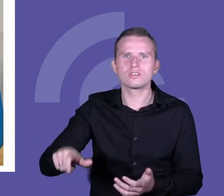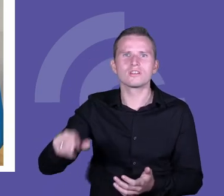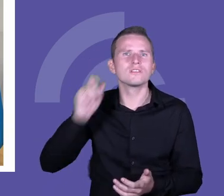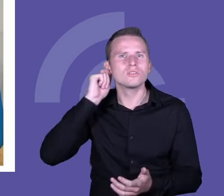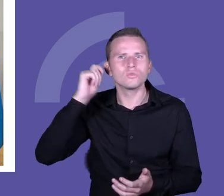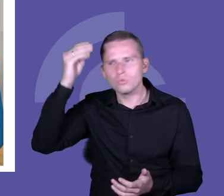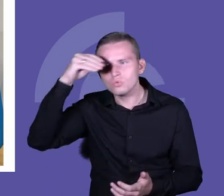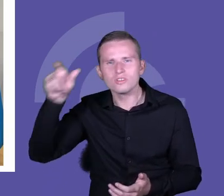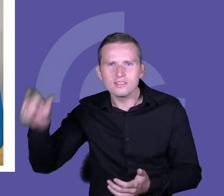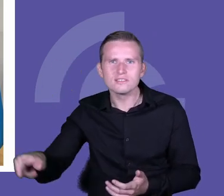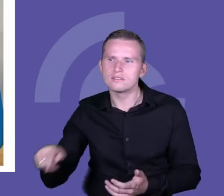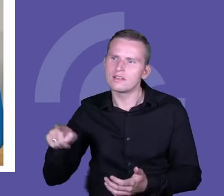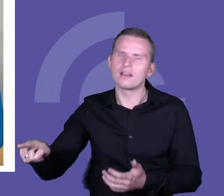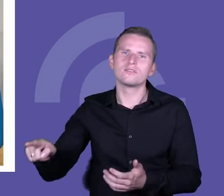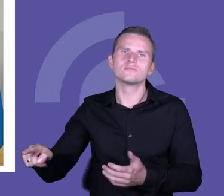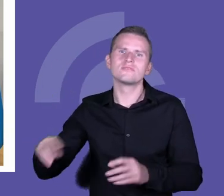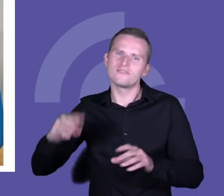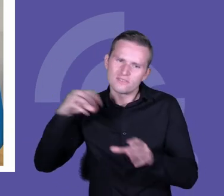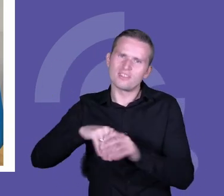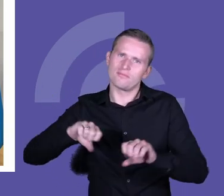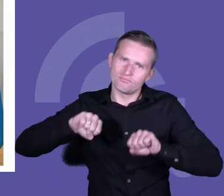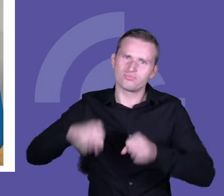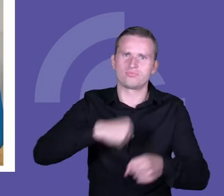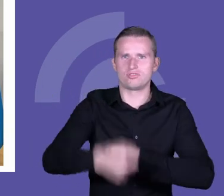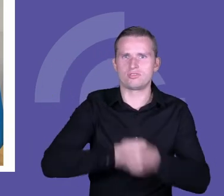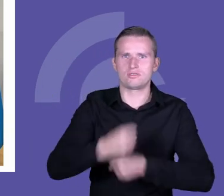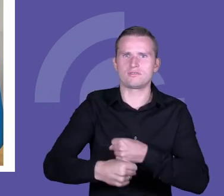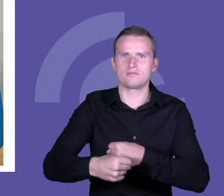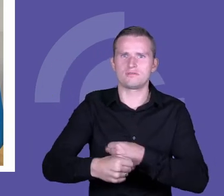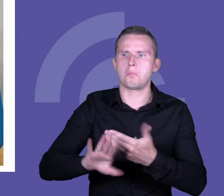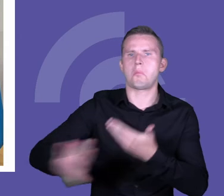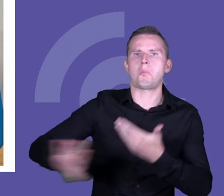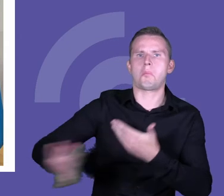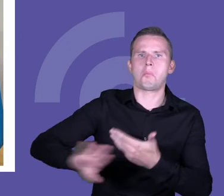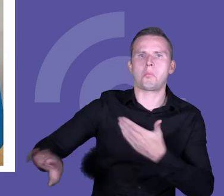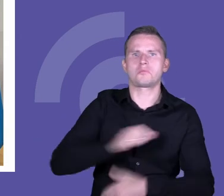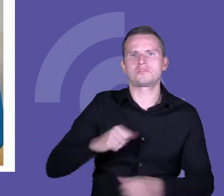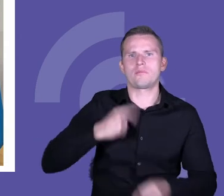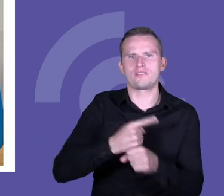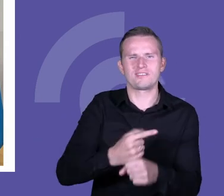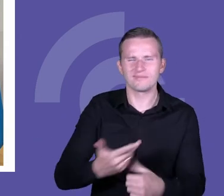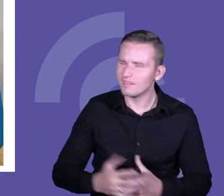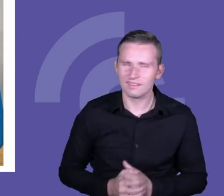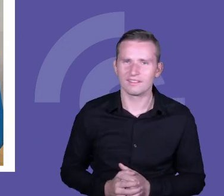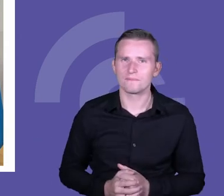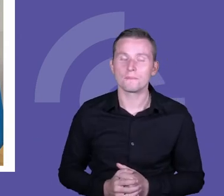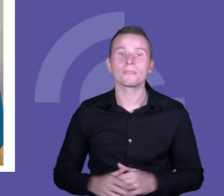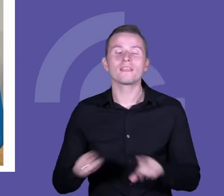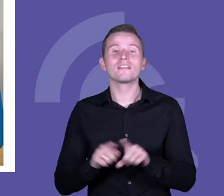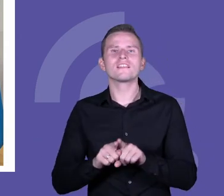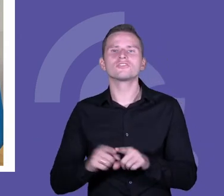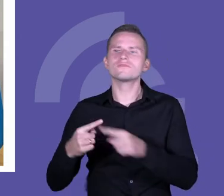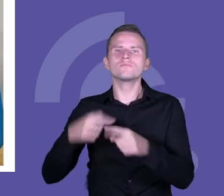zaangażowani. Co dalej? Współpraca z szkoły, otoczeniem, ze środowiskiem.